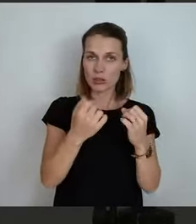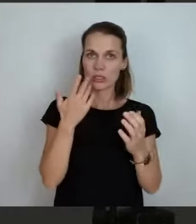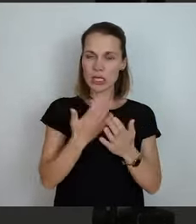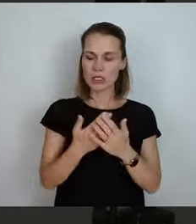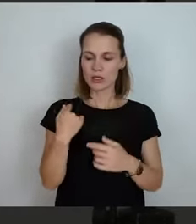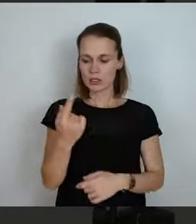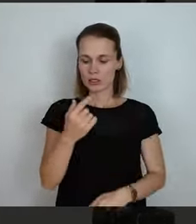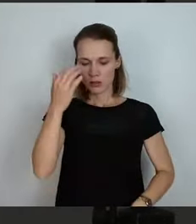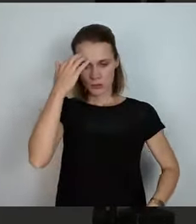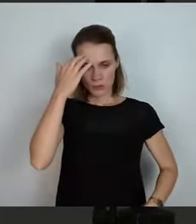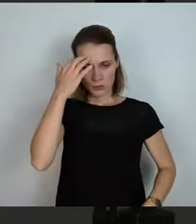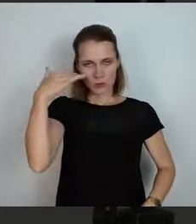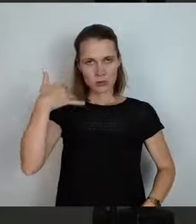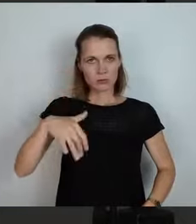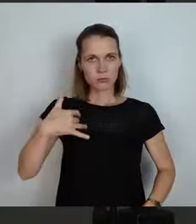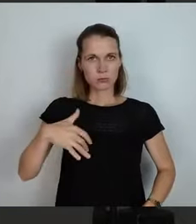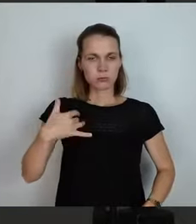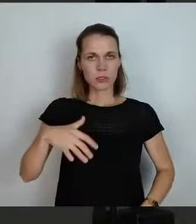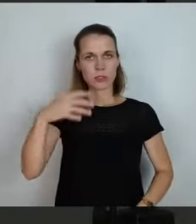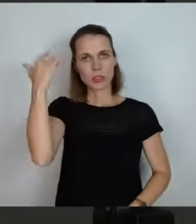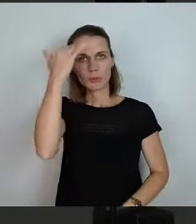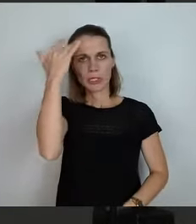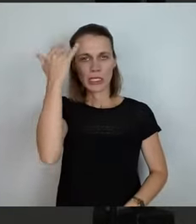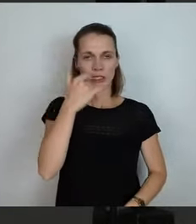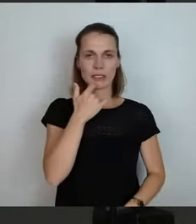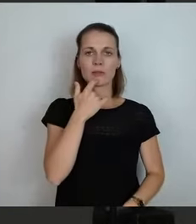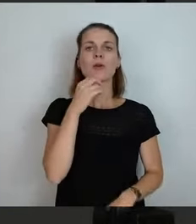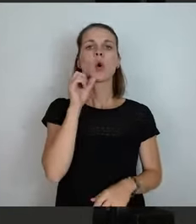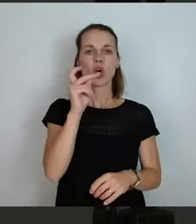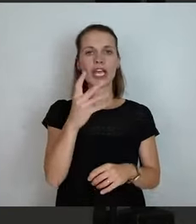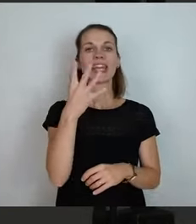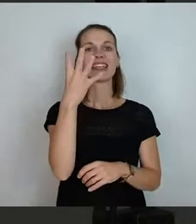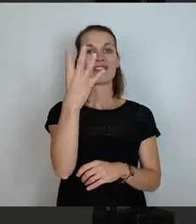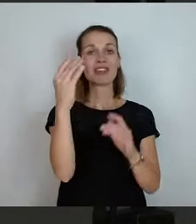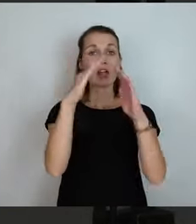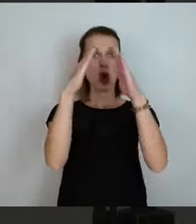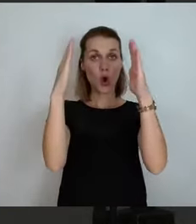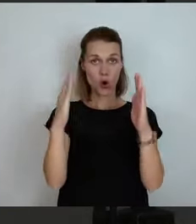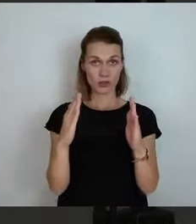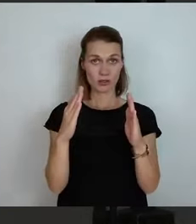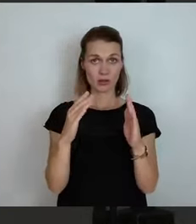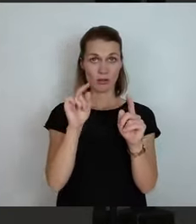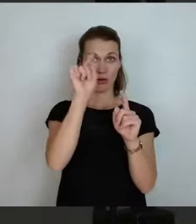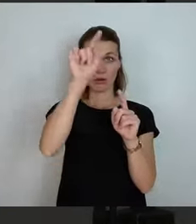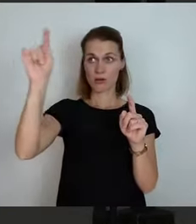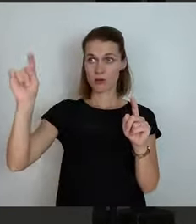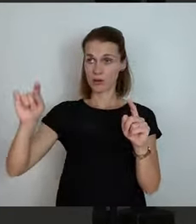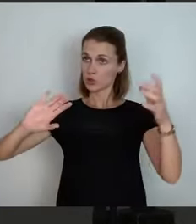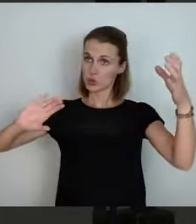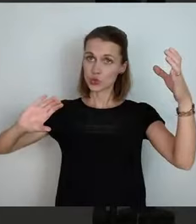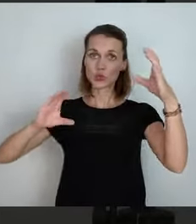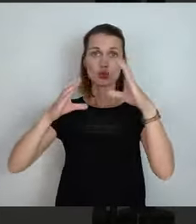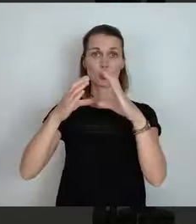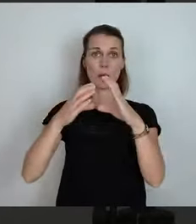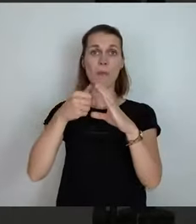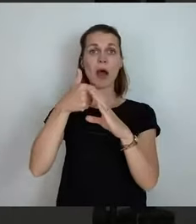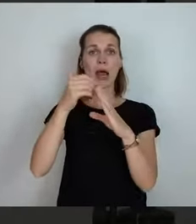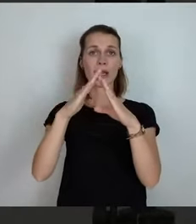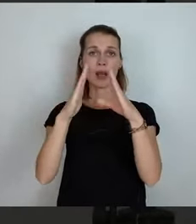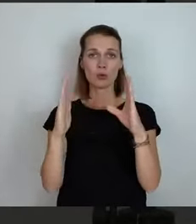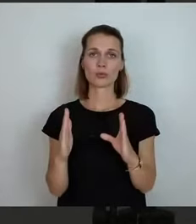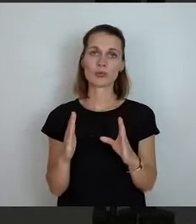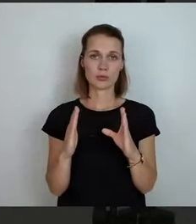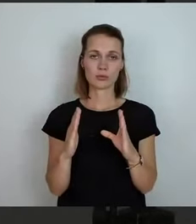wir gesagt haben, dann wollen wir die vier Häuser zusammenfassen zu einem Haus. Darüber hinaus haben wir